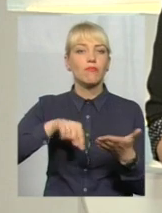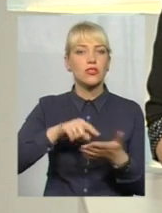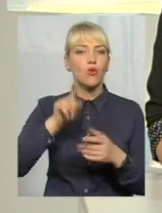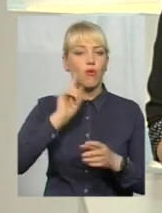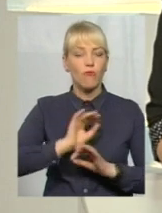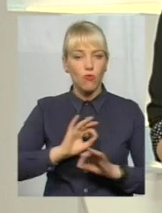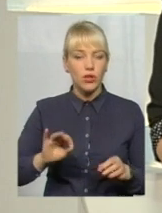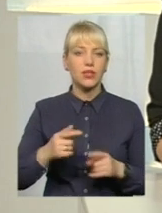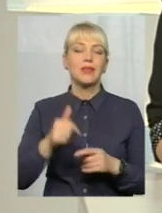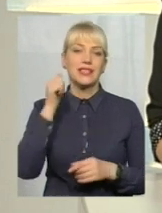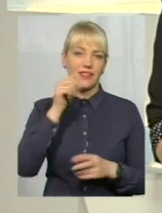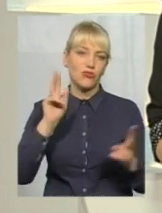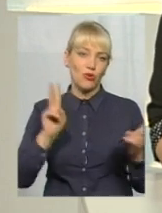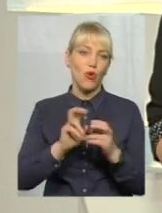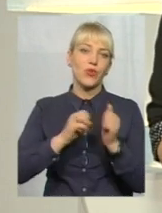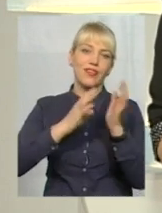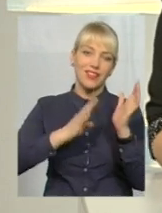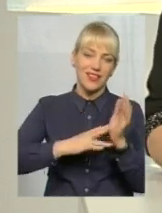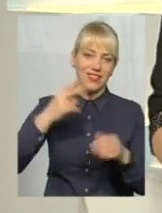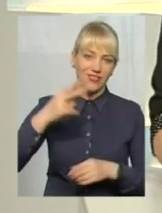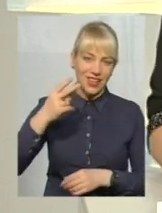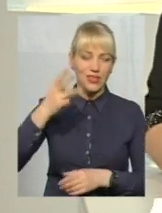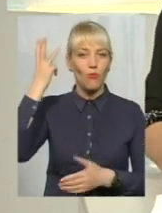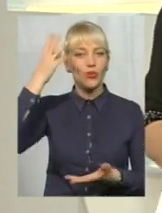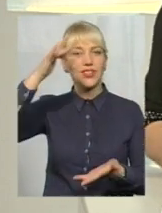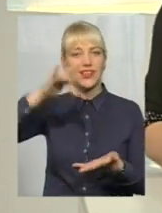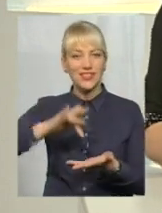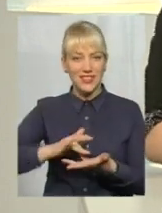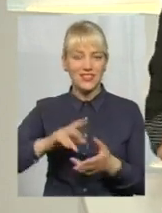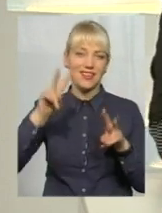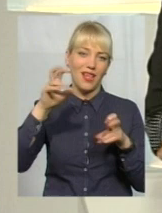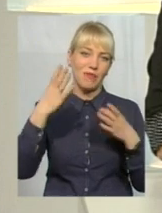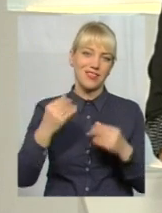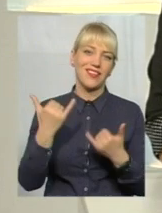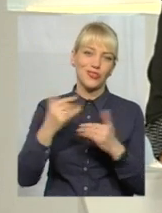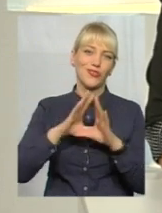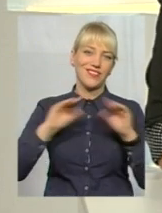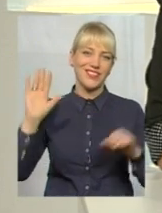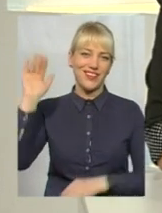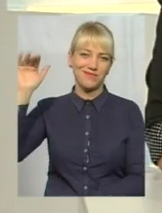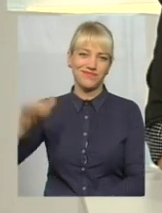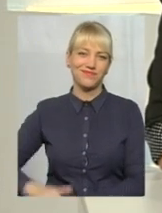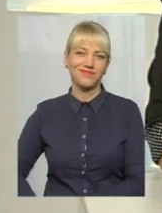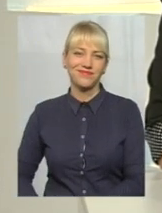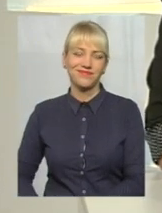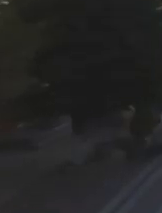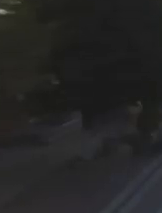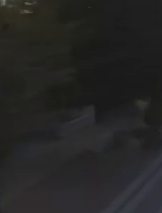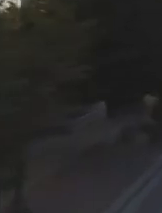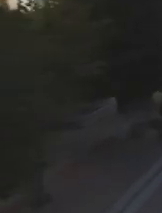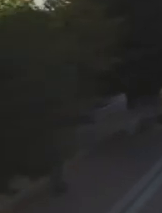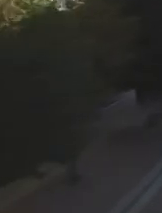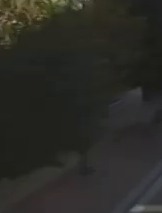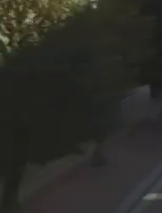зустрінемося завтра о 19.20 на каналі Поділля Центр у темі дня. сьогодні все. До зустрічі. Дякую.